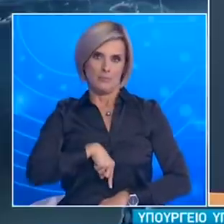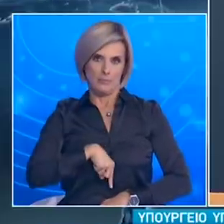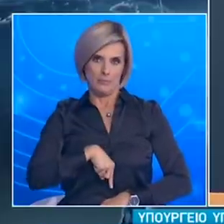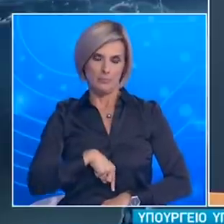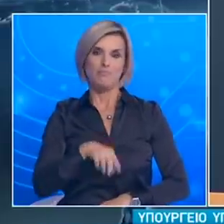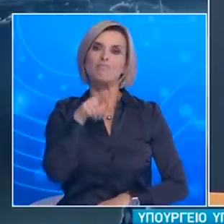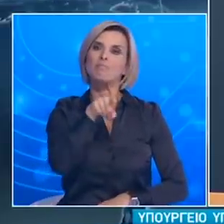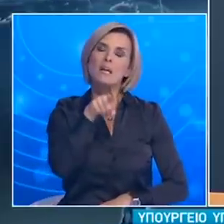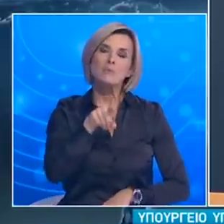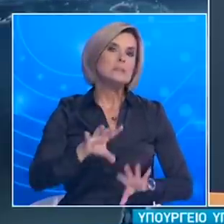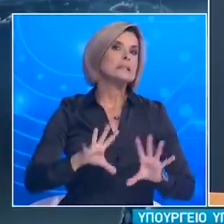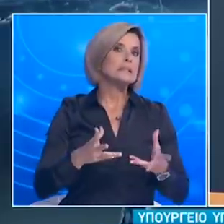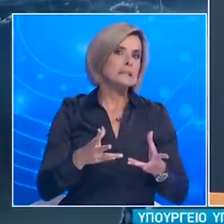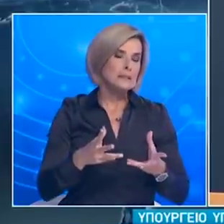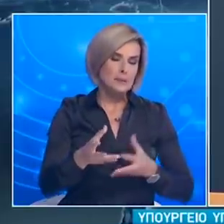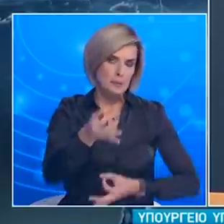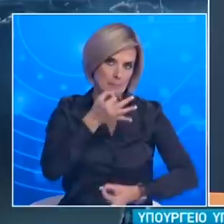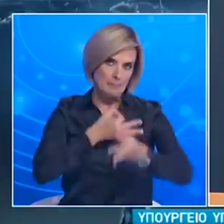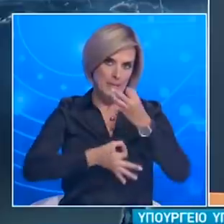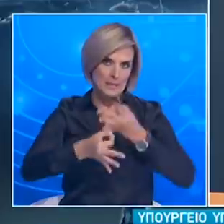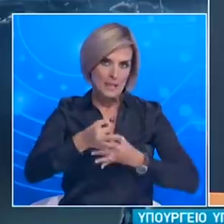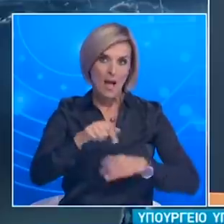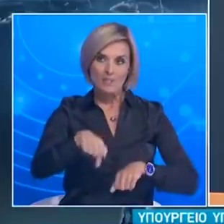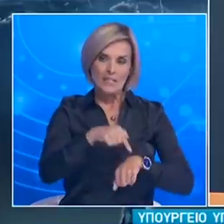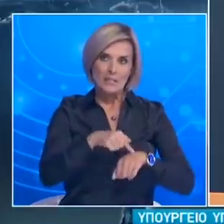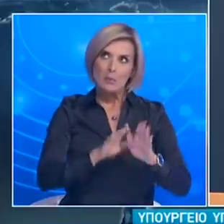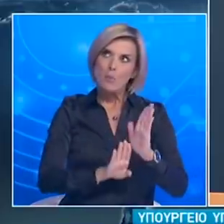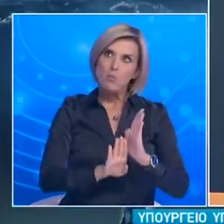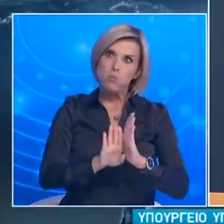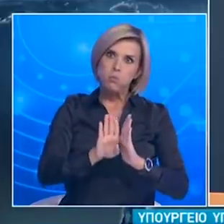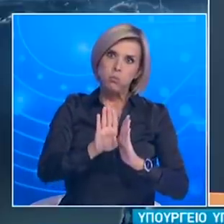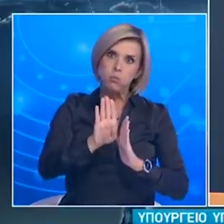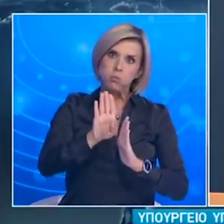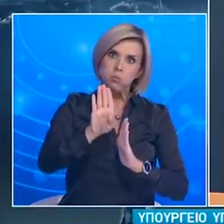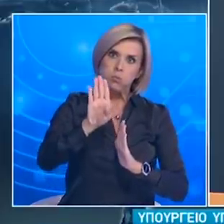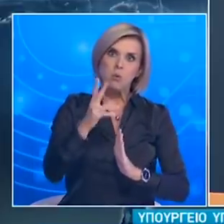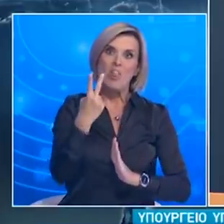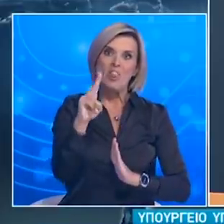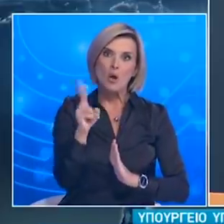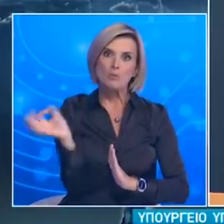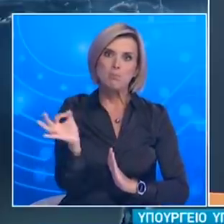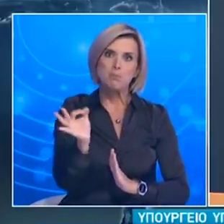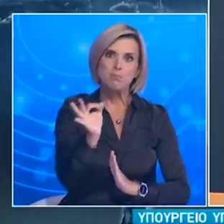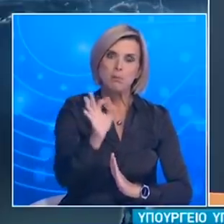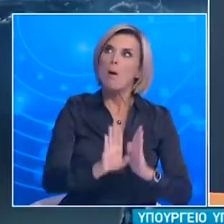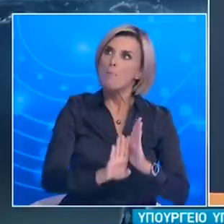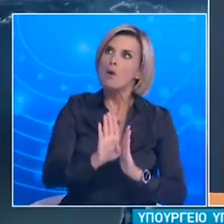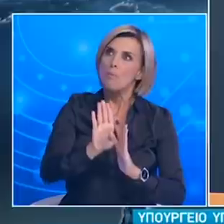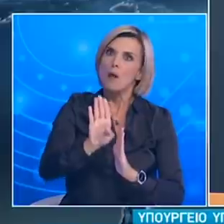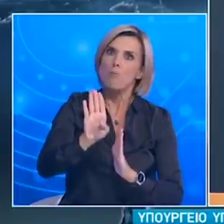επιδημική καμπύλη της νόσου παραμένει σε υψηλότερα των 200 κρούσματων ανα ημέρα με ήπιες αυξητικές τάσεις.